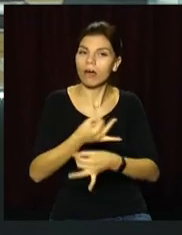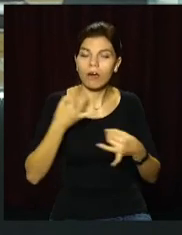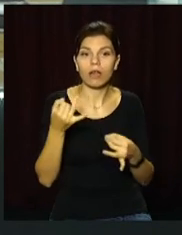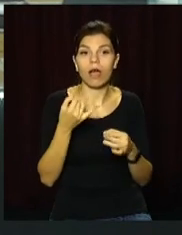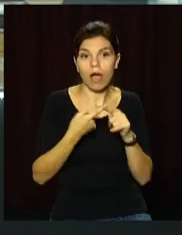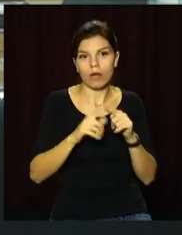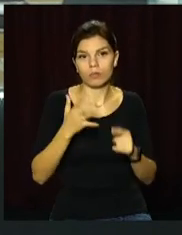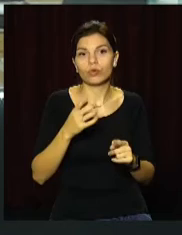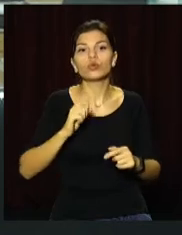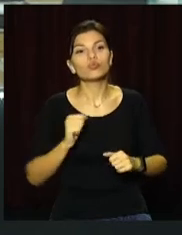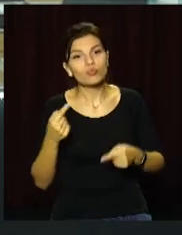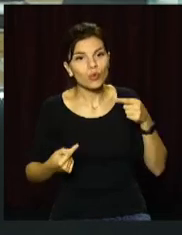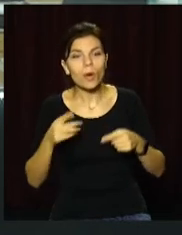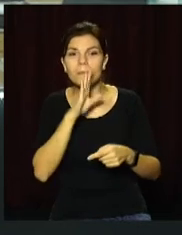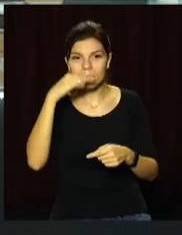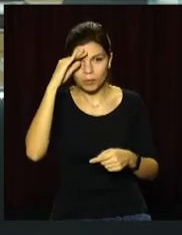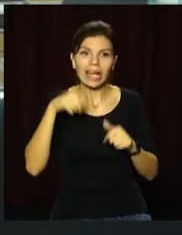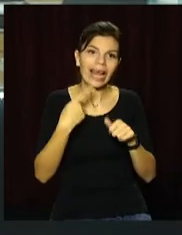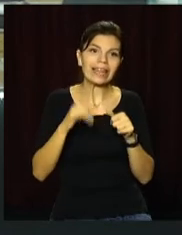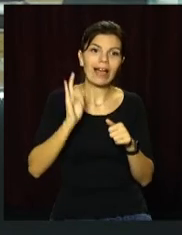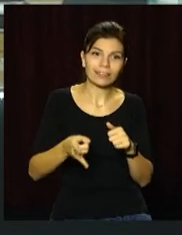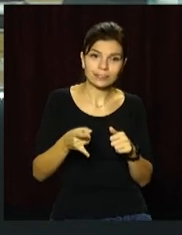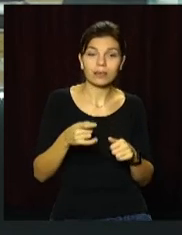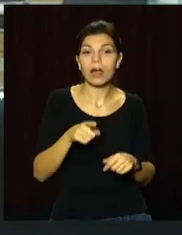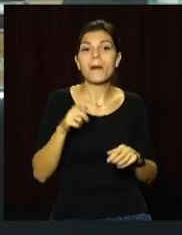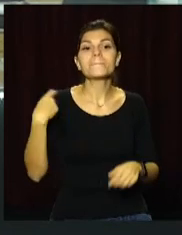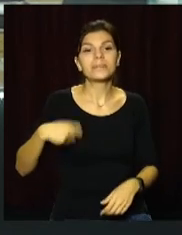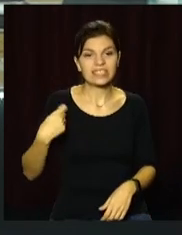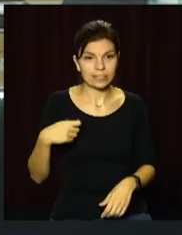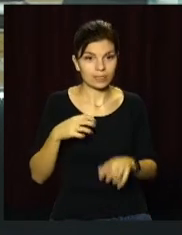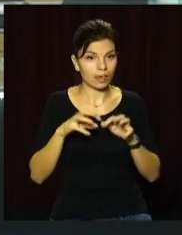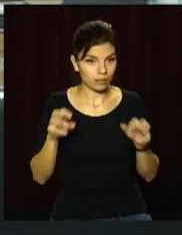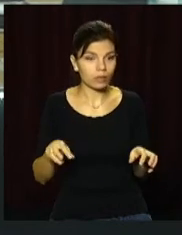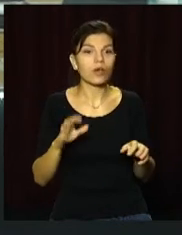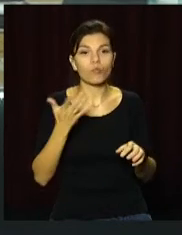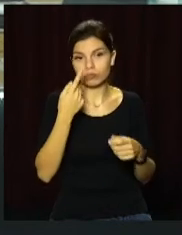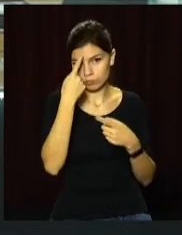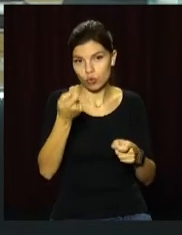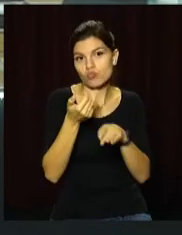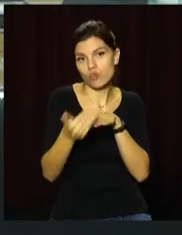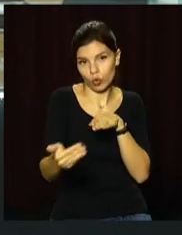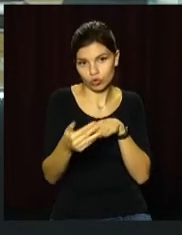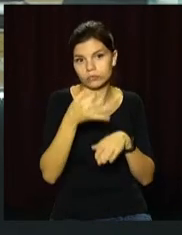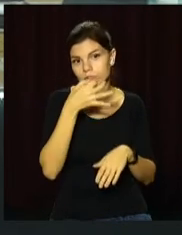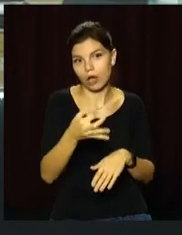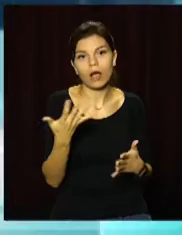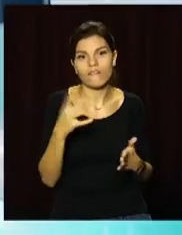сперечаємося з друзями, батьками або таксистами. Президент пообіцяв озвучити запитання пізніше.